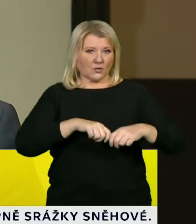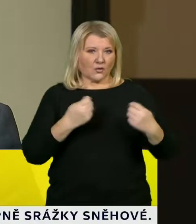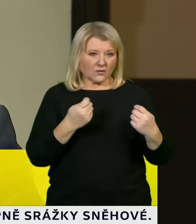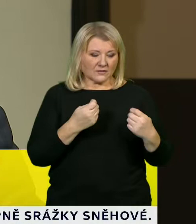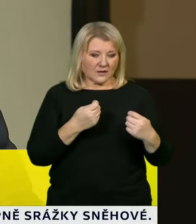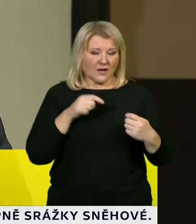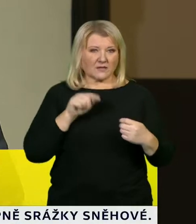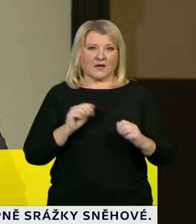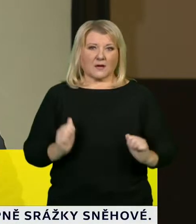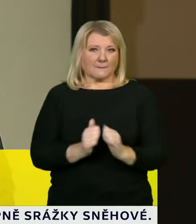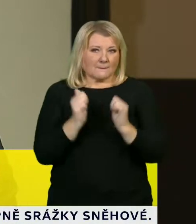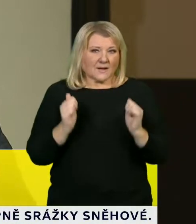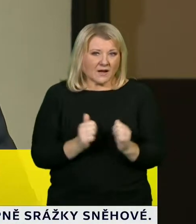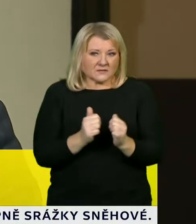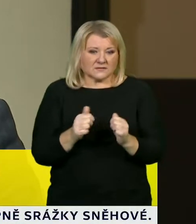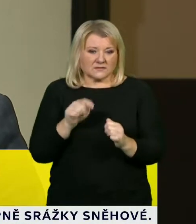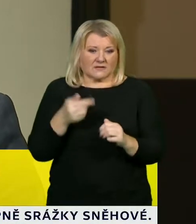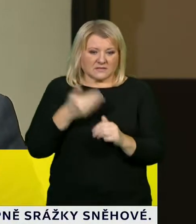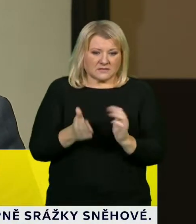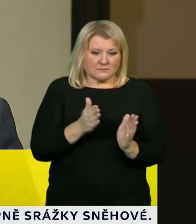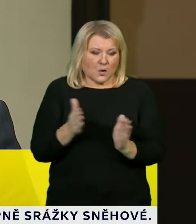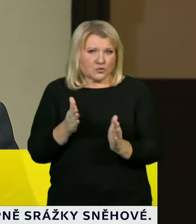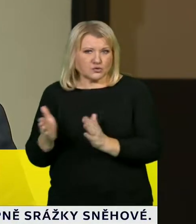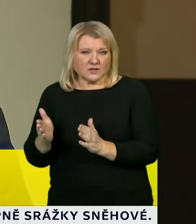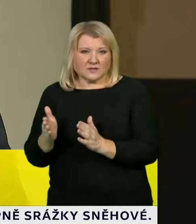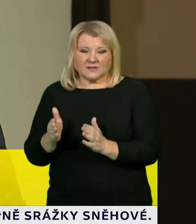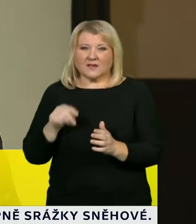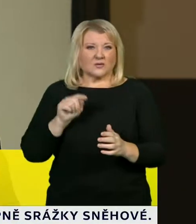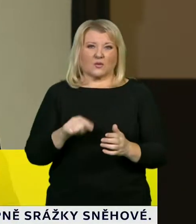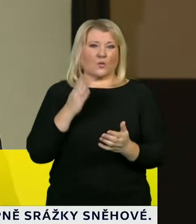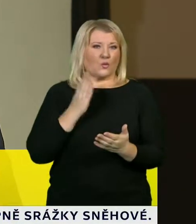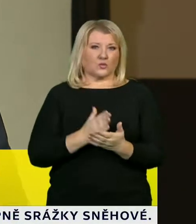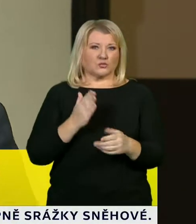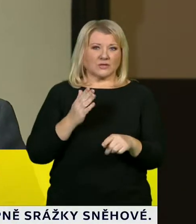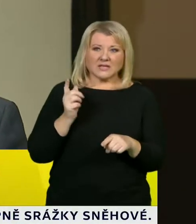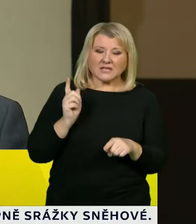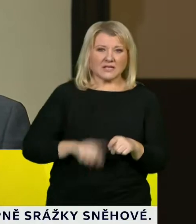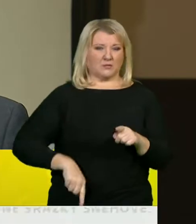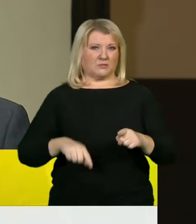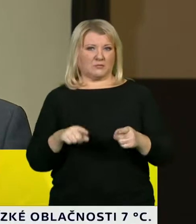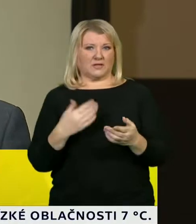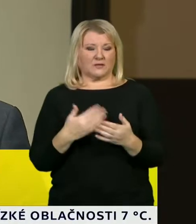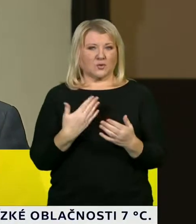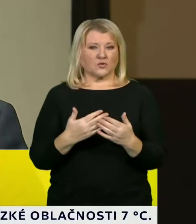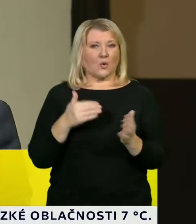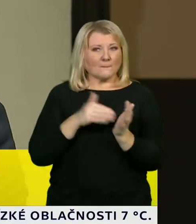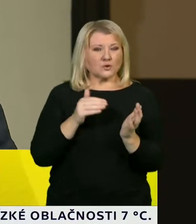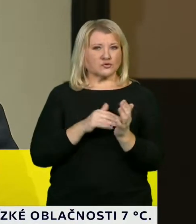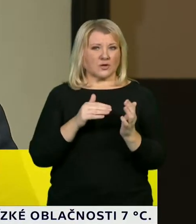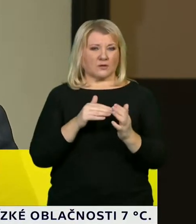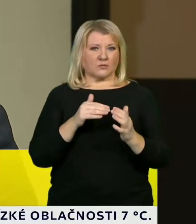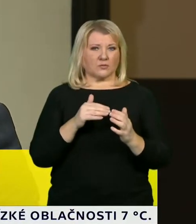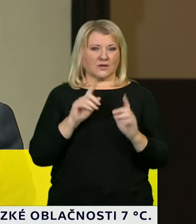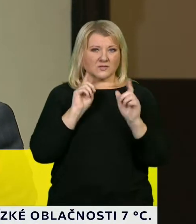každé další zpouždění je velikým handicapem v tom vzdělávání u těch